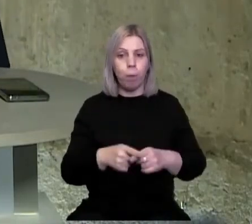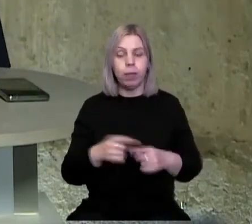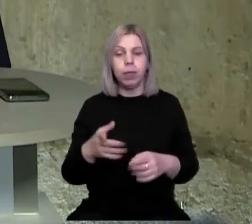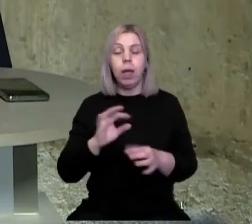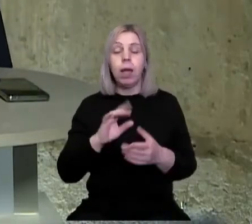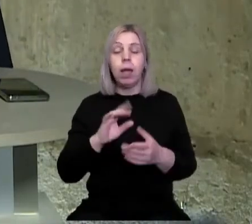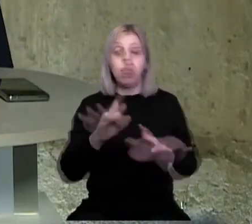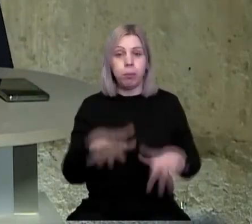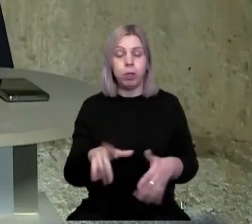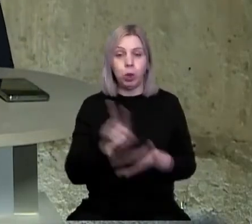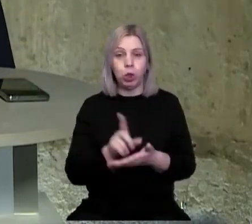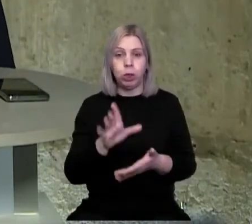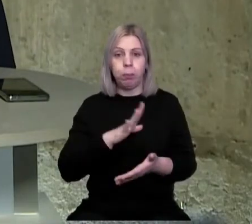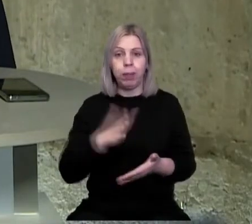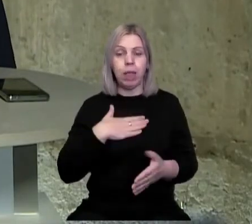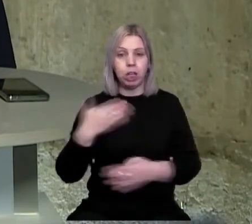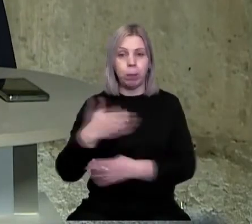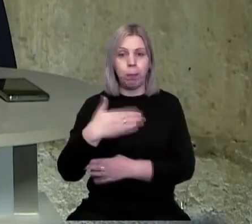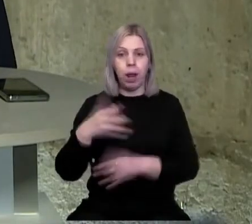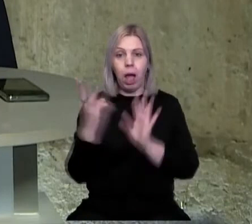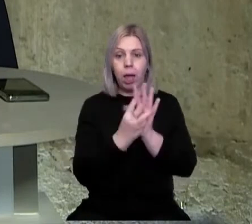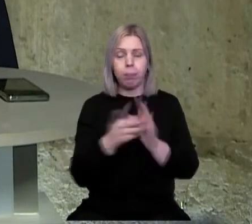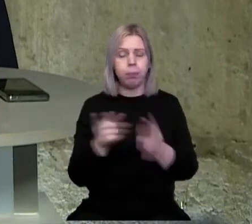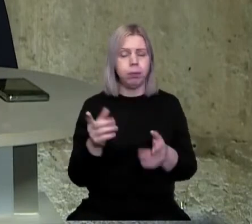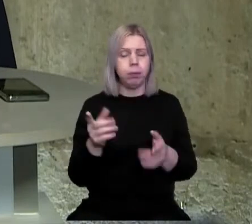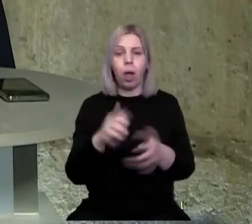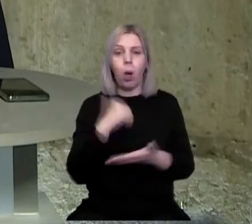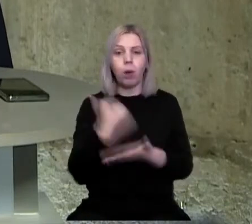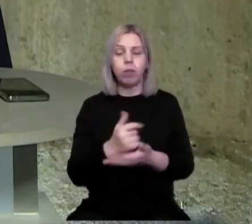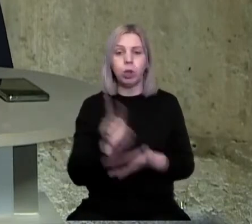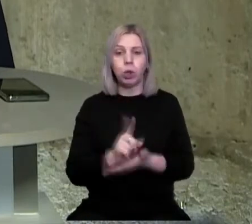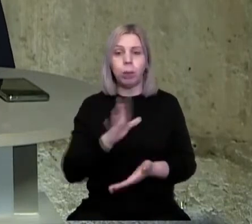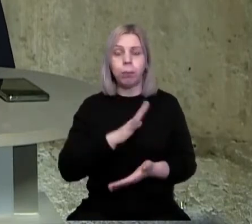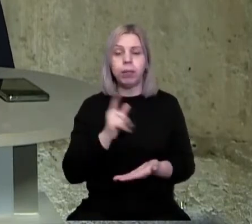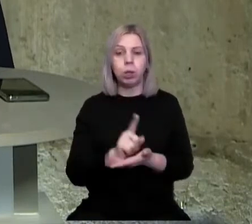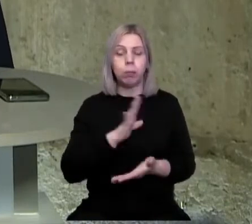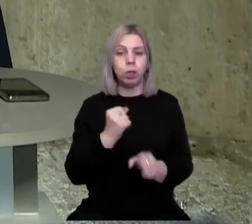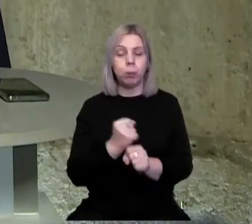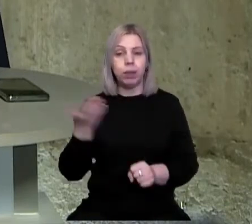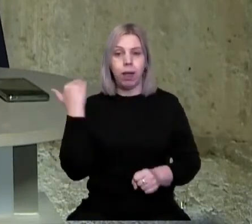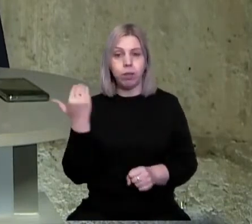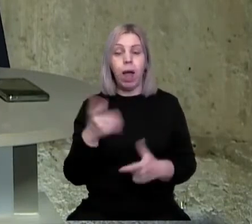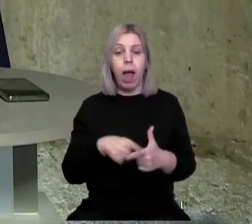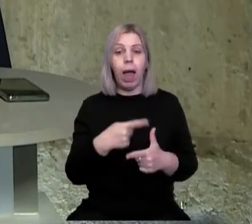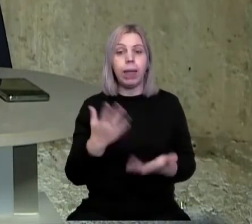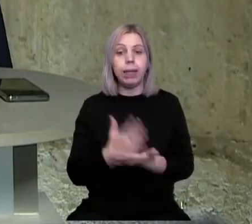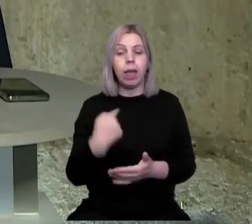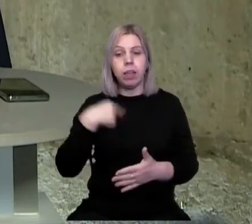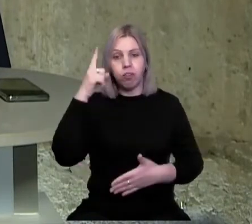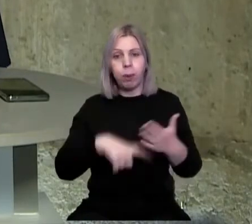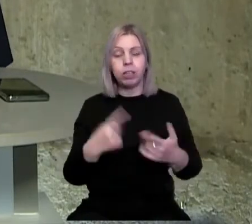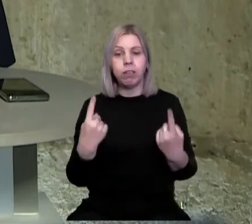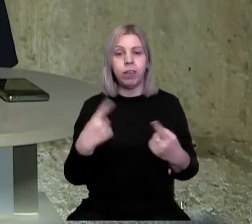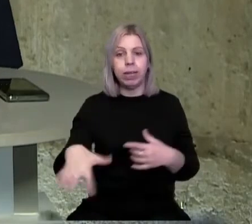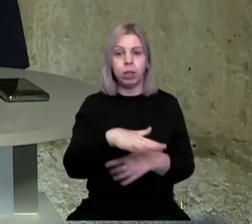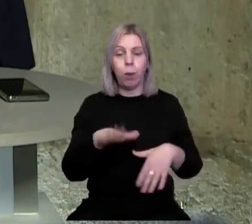«Звичайно, на першому місці має бути наш прапор, наш герб однозначно. Це головне, що мало бути, і мало бути зроблено давно. Але я і впевнений, що на